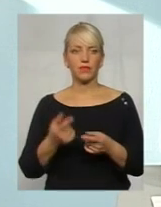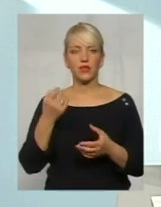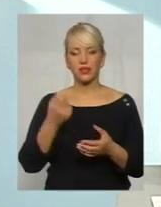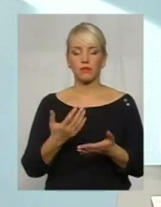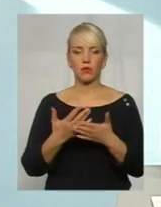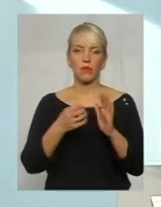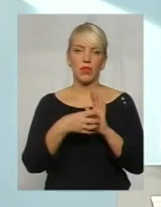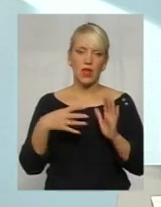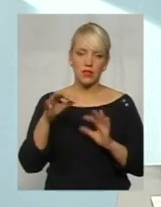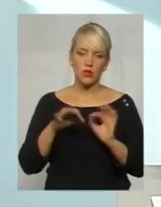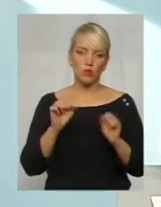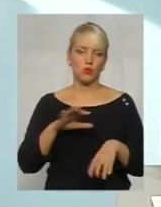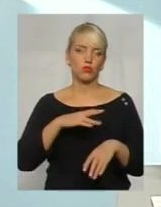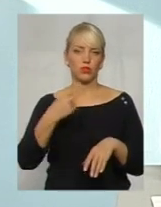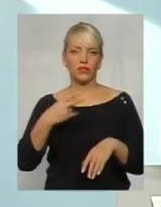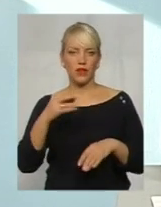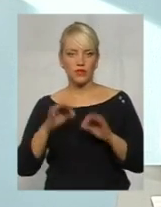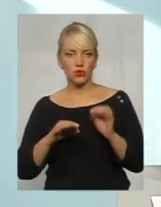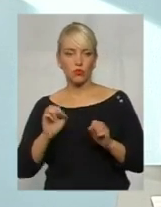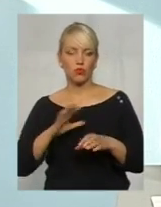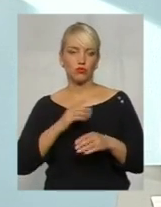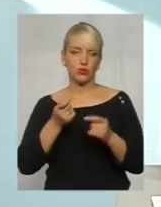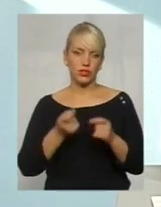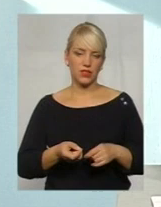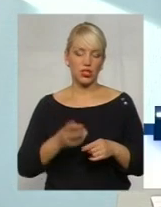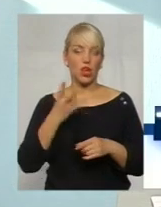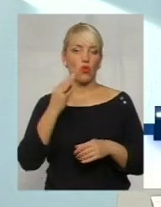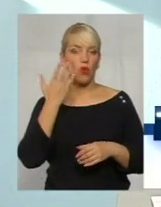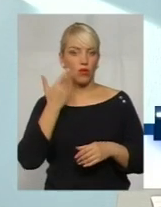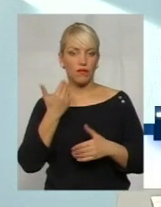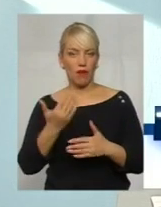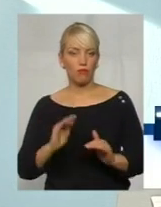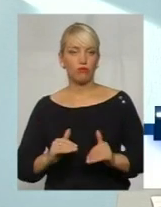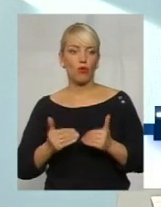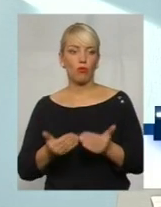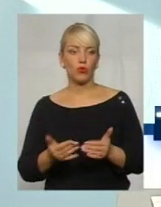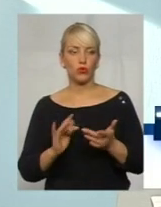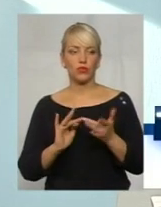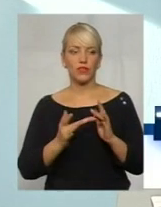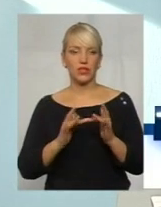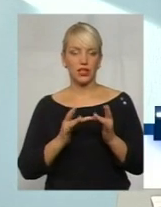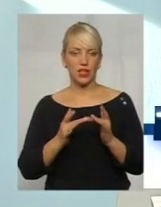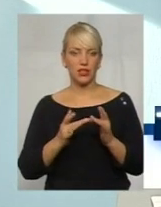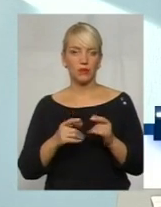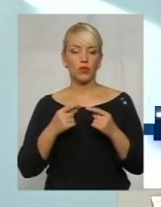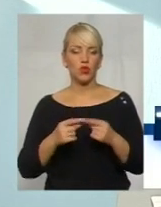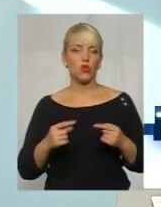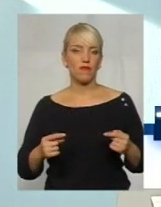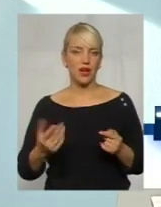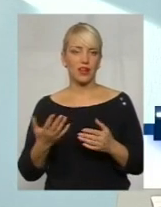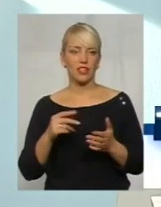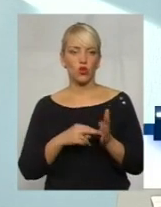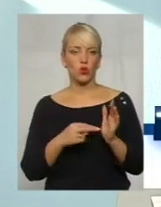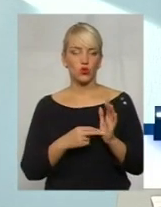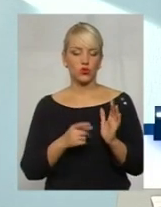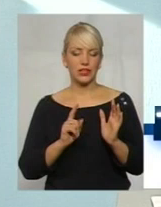там 15-20%. Коли вам пропонують в мережі інтернет товар, який коштує